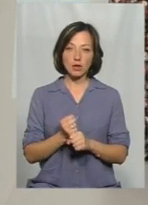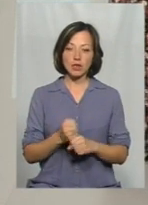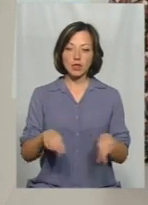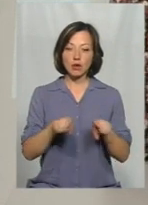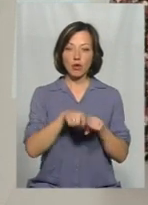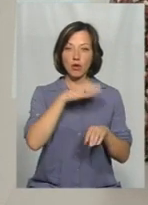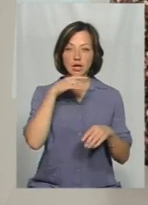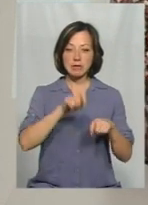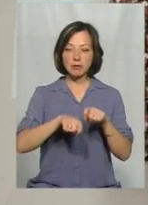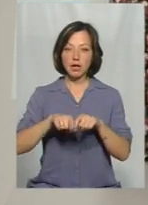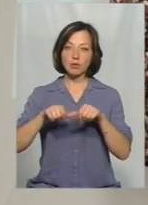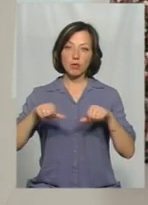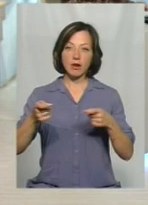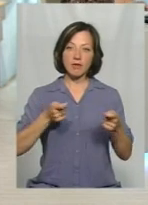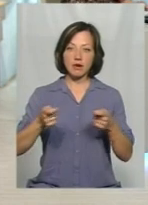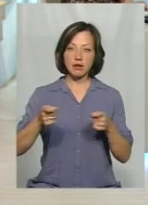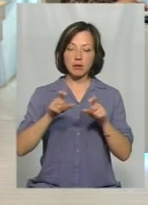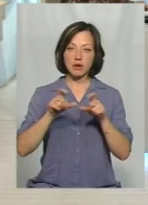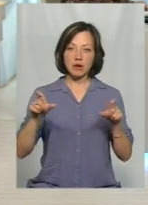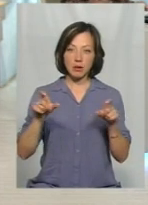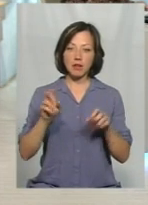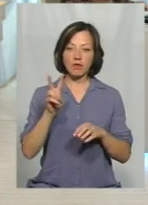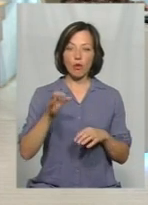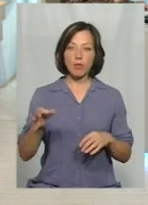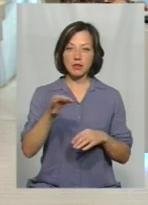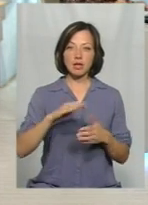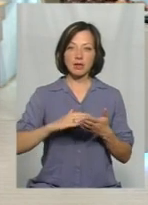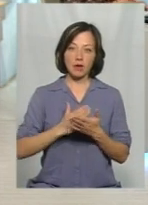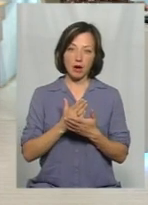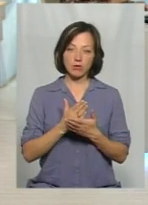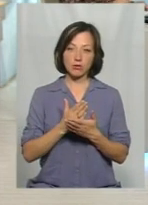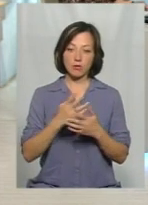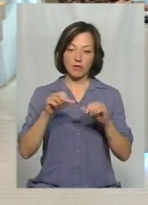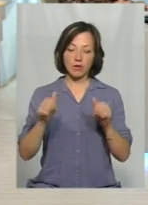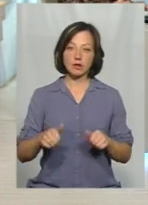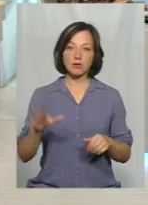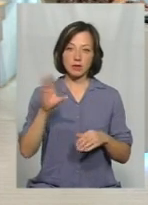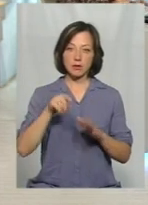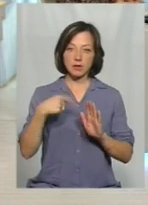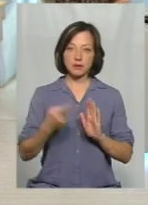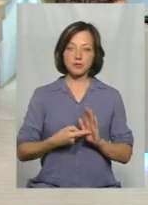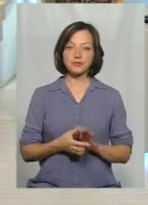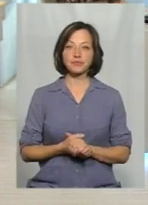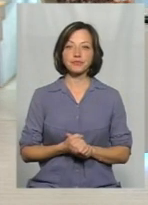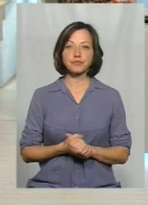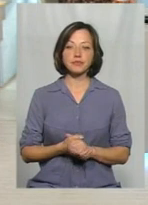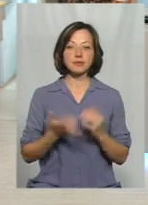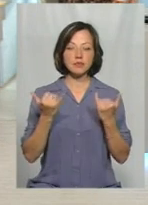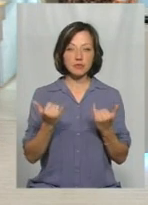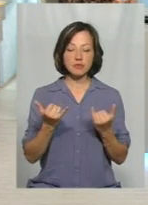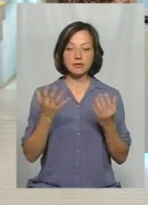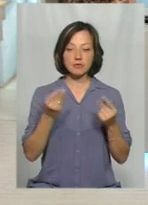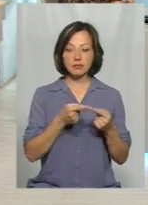інспекцій, управлінь департаментів і двох областей вже в якісному вигляді до всіх питань. На даний час, як я зазначив,